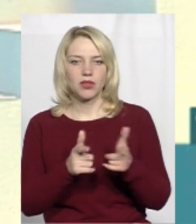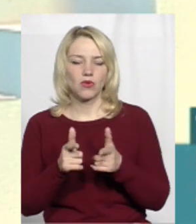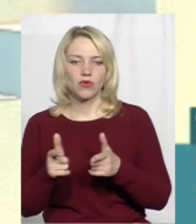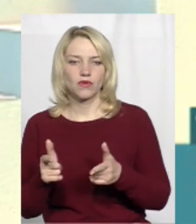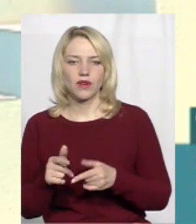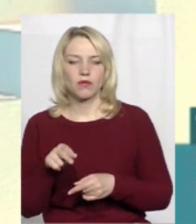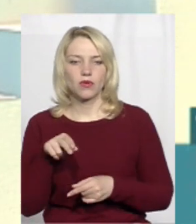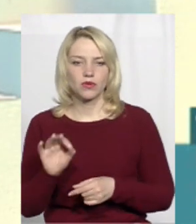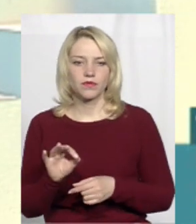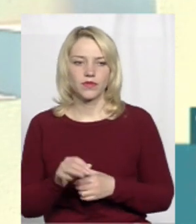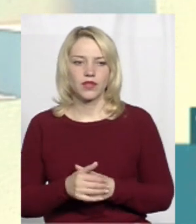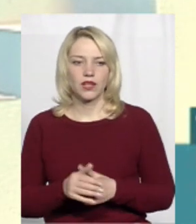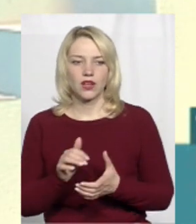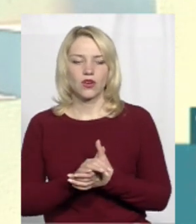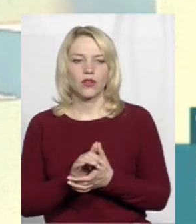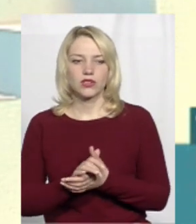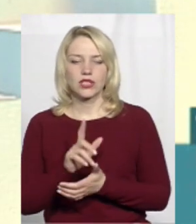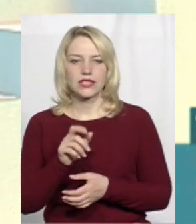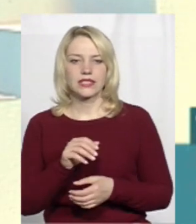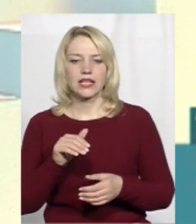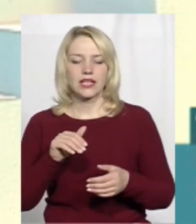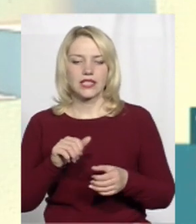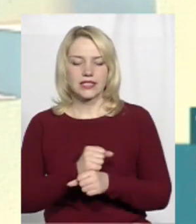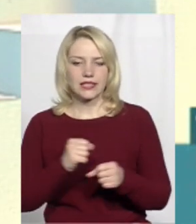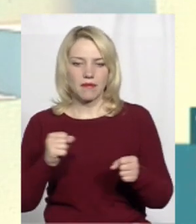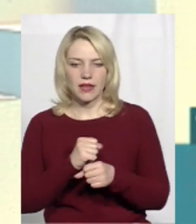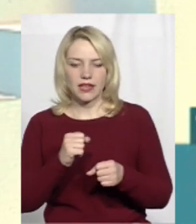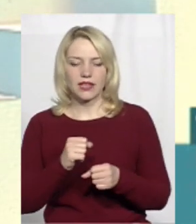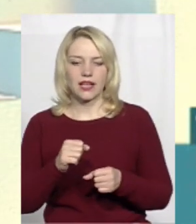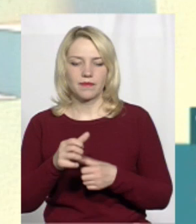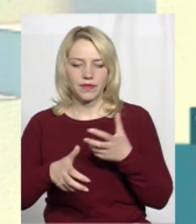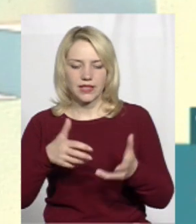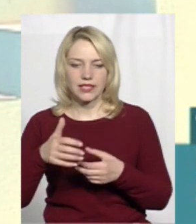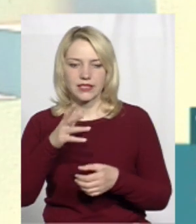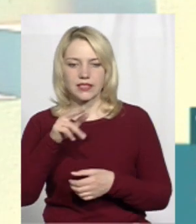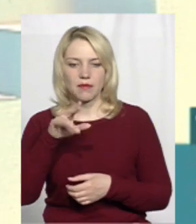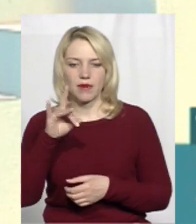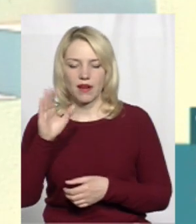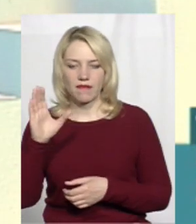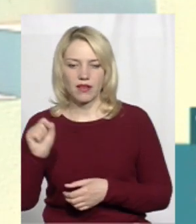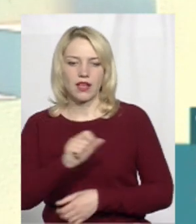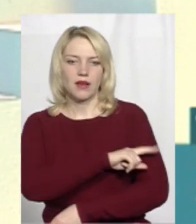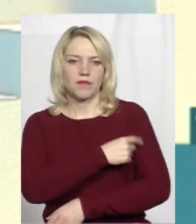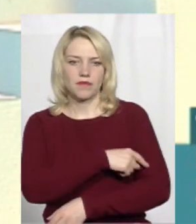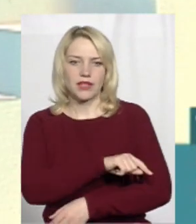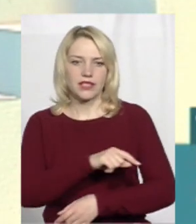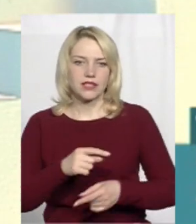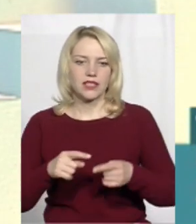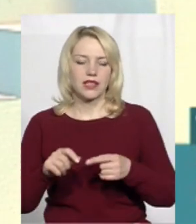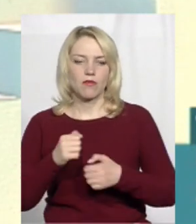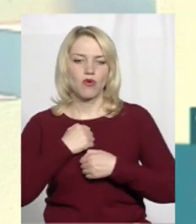ознайомленню з заперною справою, тактичною медициною, бойовою